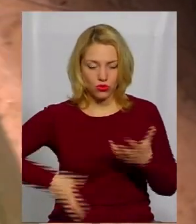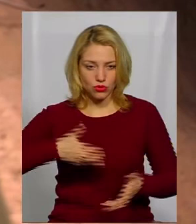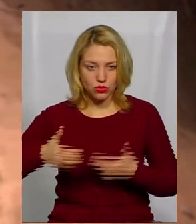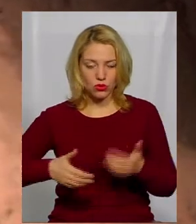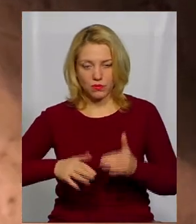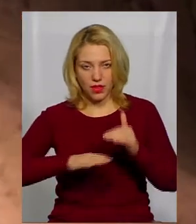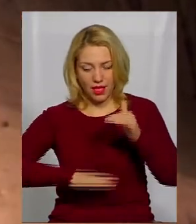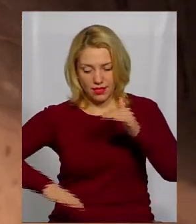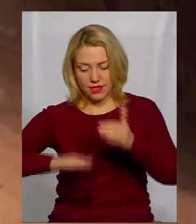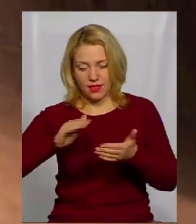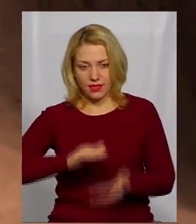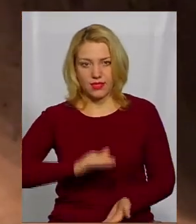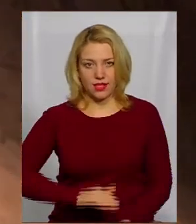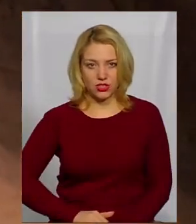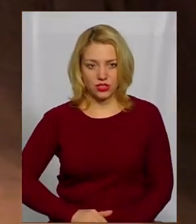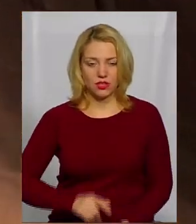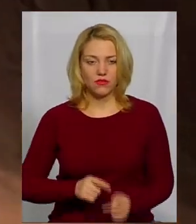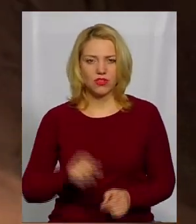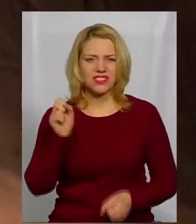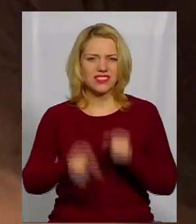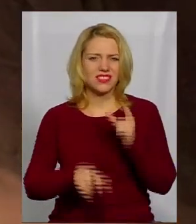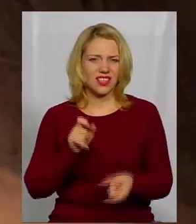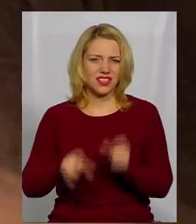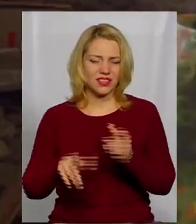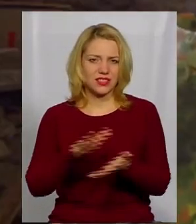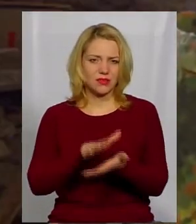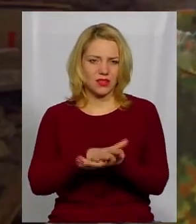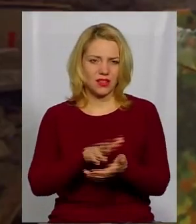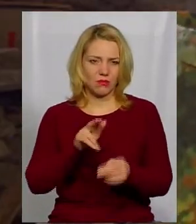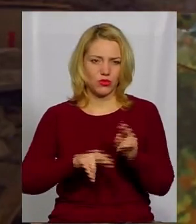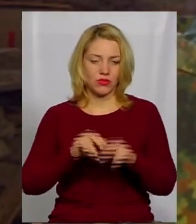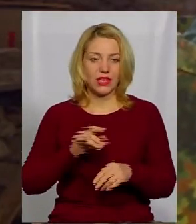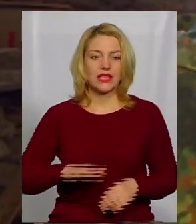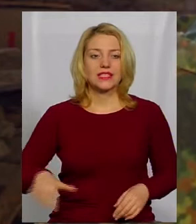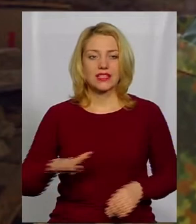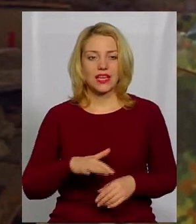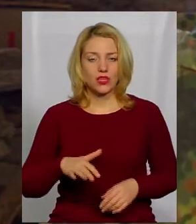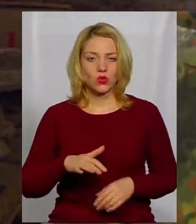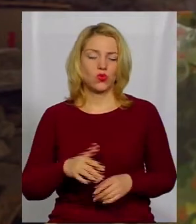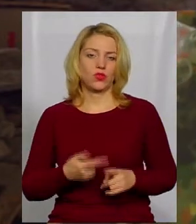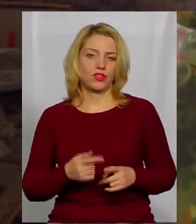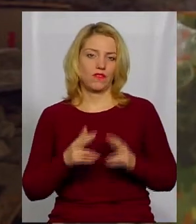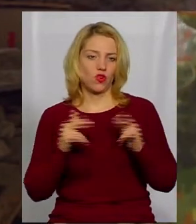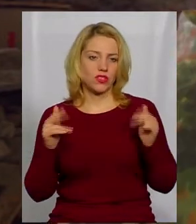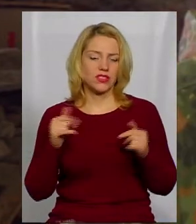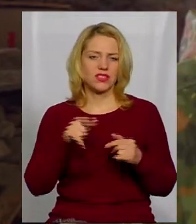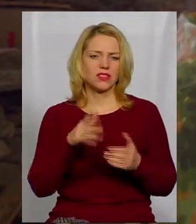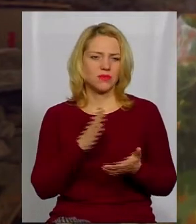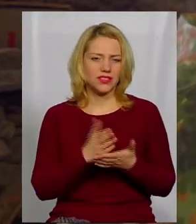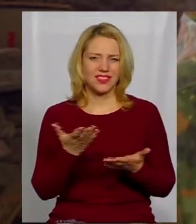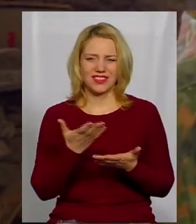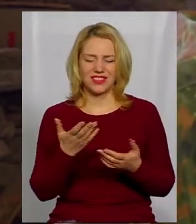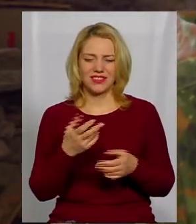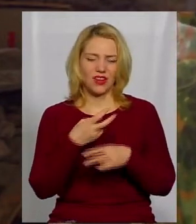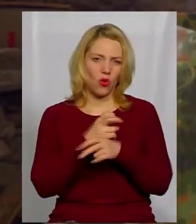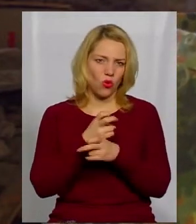ярус офіцерській вежі закидався всяким сміттям будівельним з території фортеці, тому, звичайно, там є якісь шматки кераміки, шматки